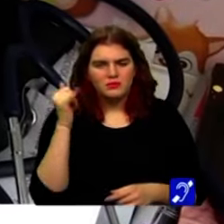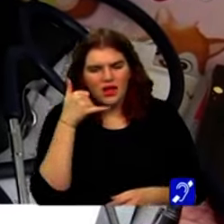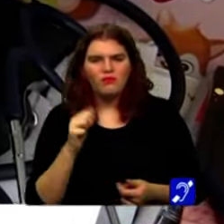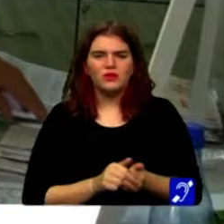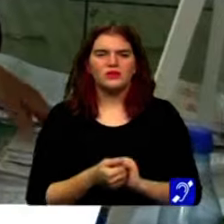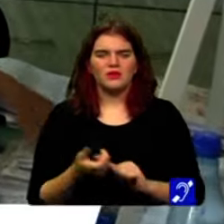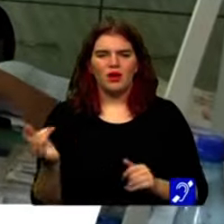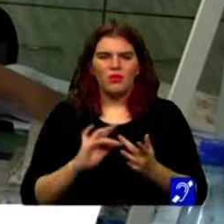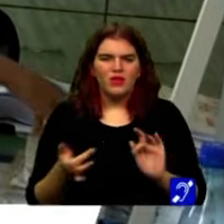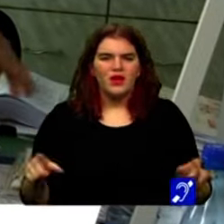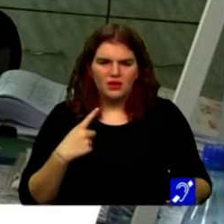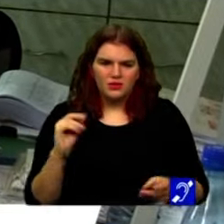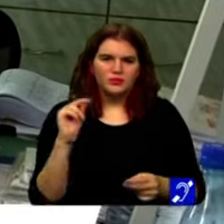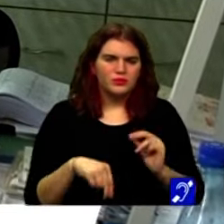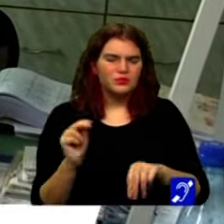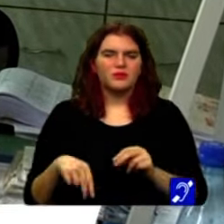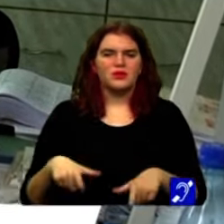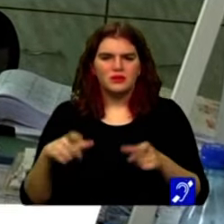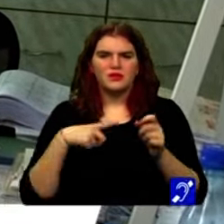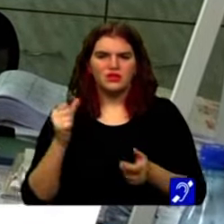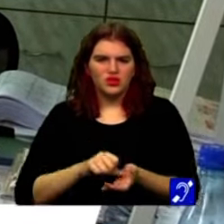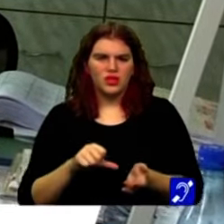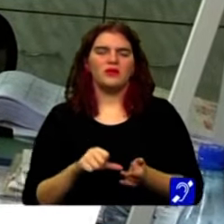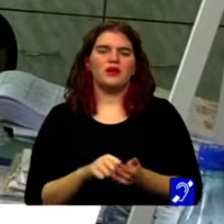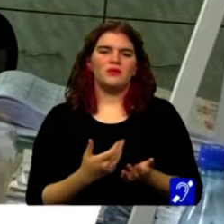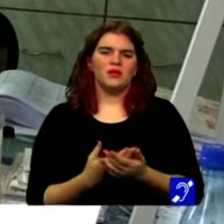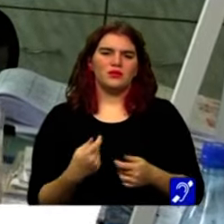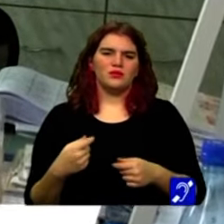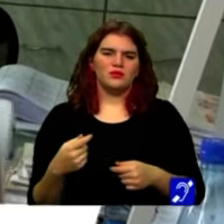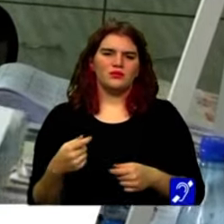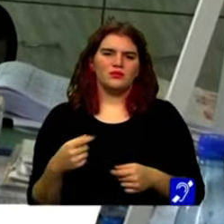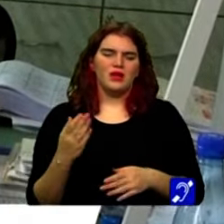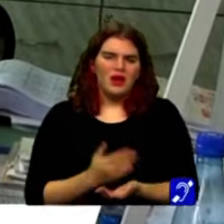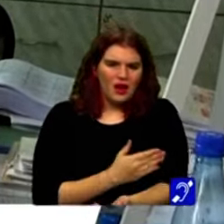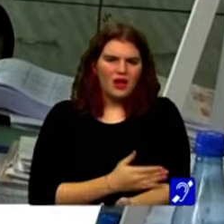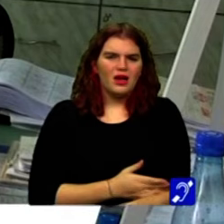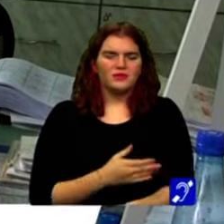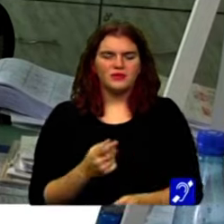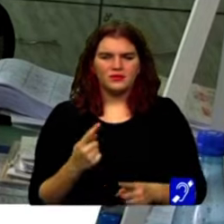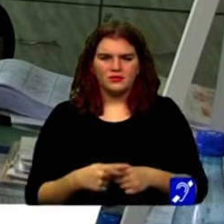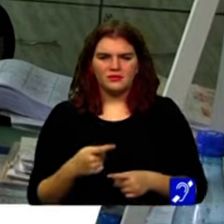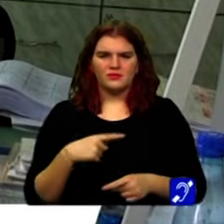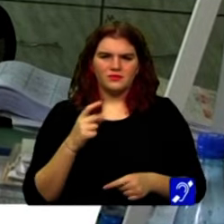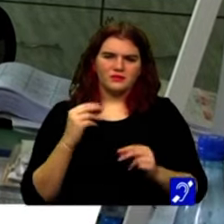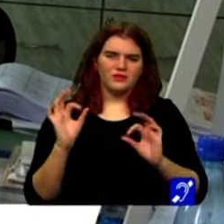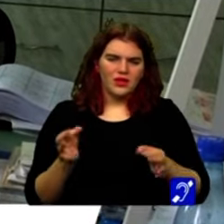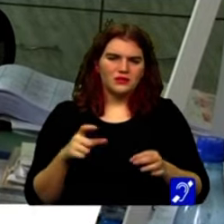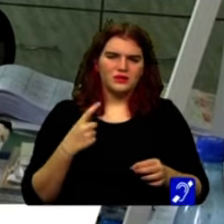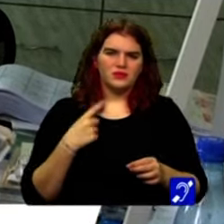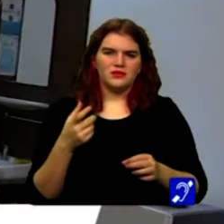asigurăm noi. Clădirea e dotată cu centrală pe combustibil solid, pe lemne. Asigurăm și căldura,